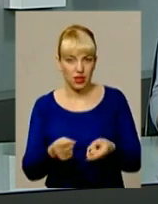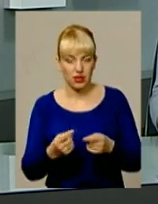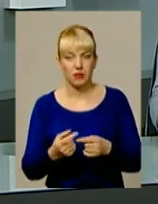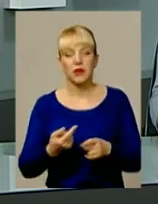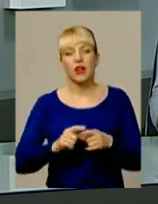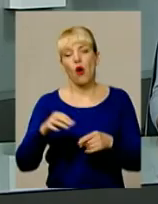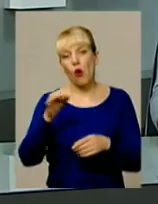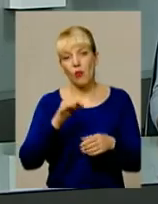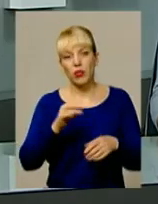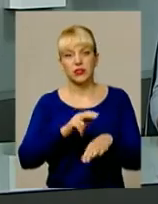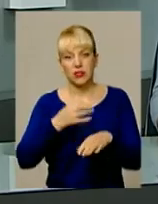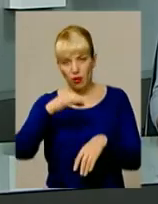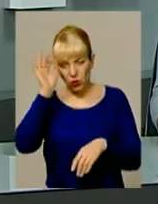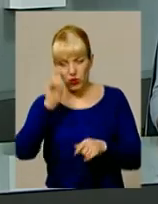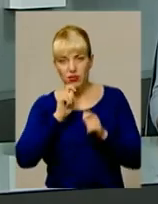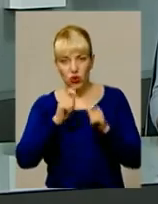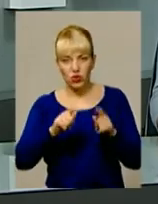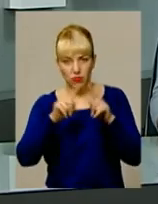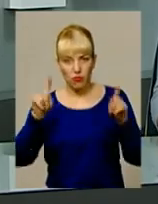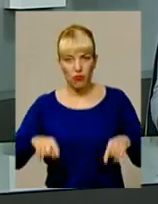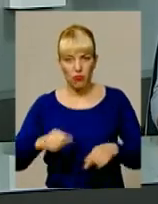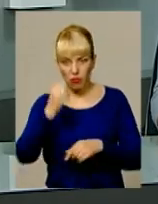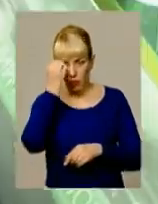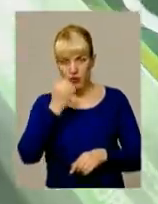поліції нагородило Богдана Березюка листом подяки.